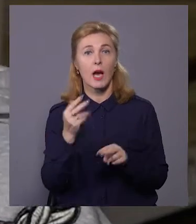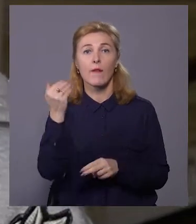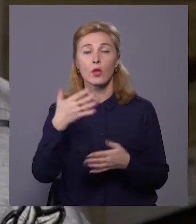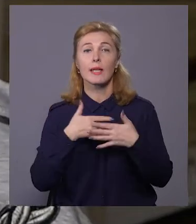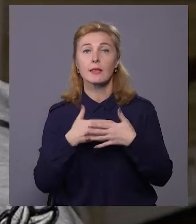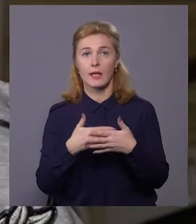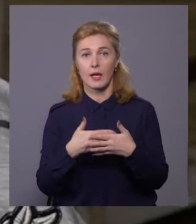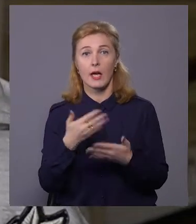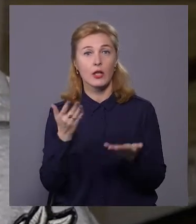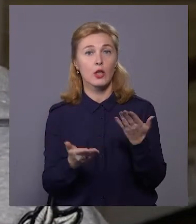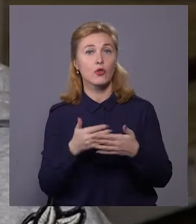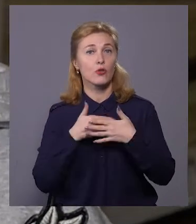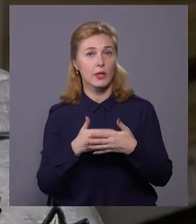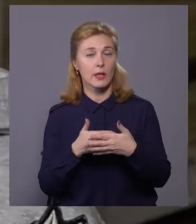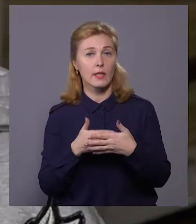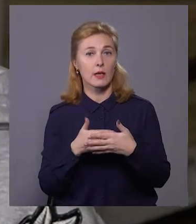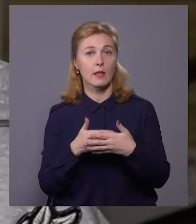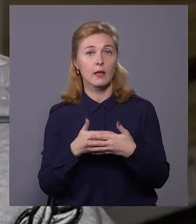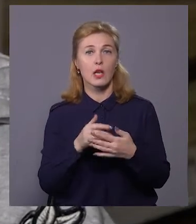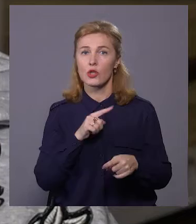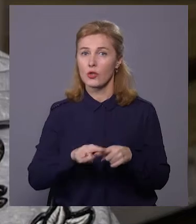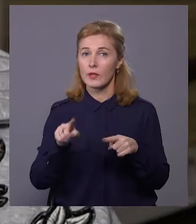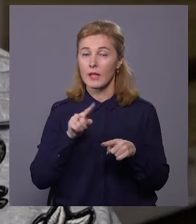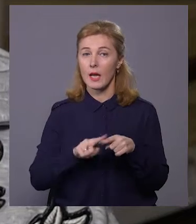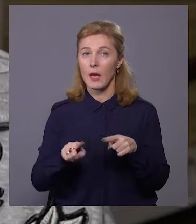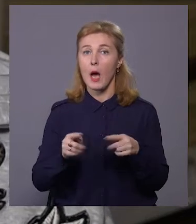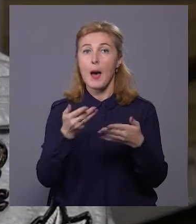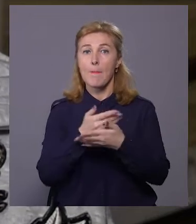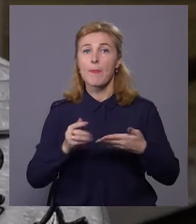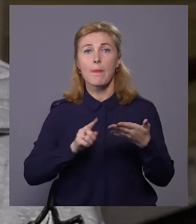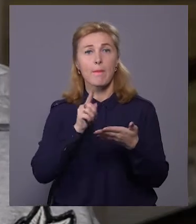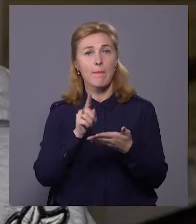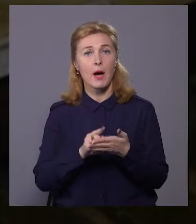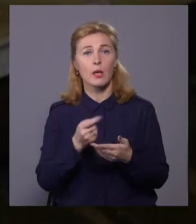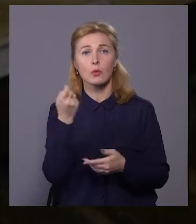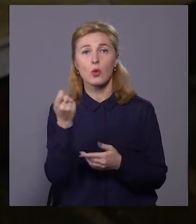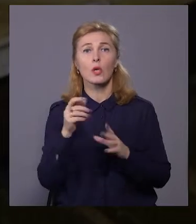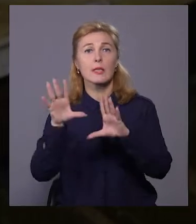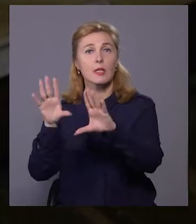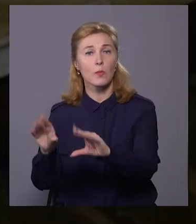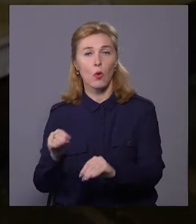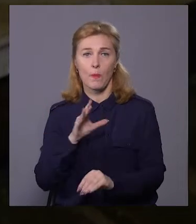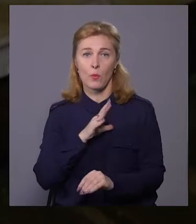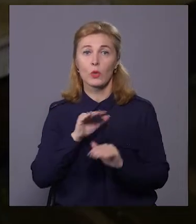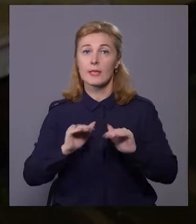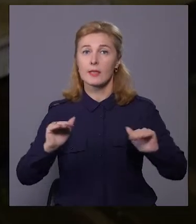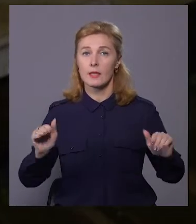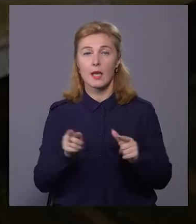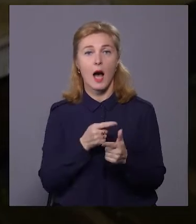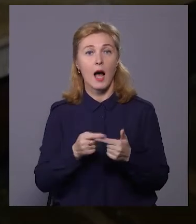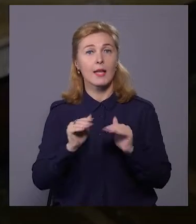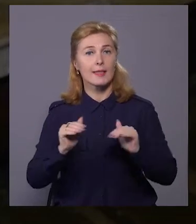дихає. Тому що якщо дихання дуже швидке, ми маємо його трохи зменшити. Були діти, але дітки